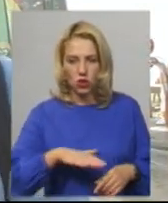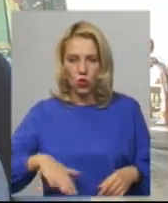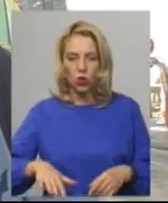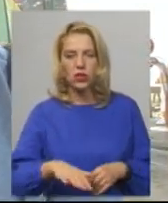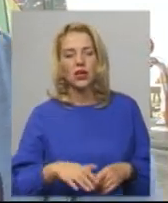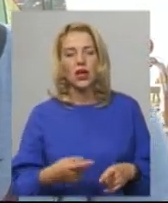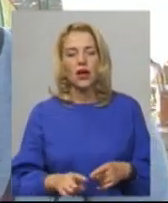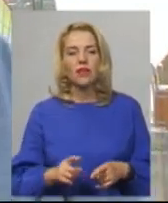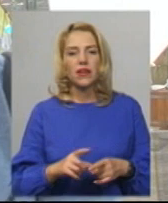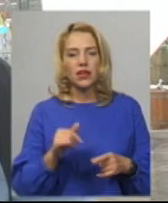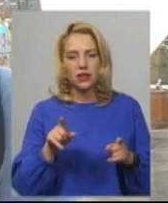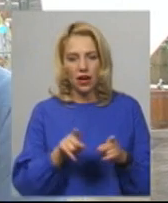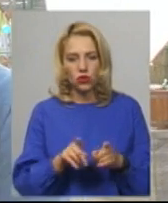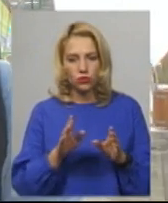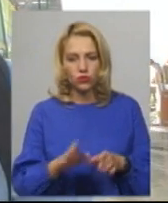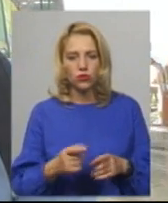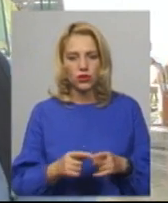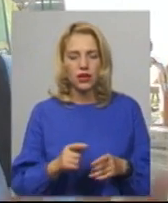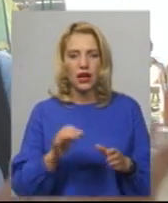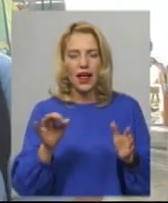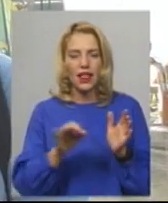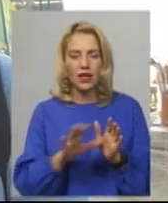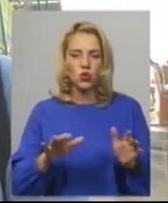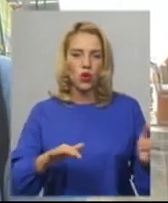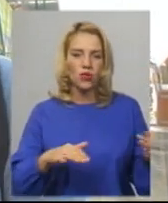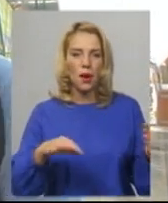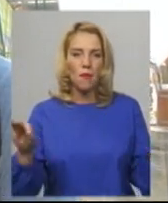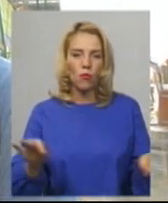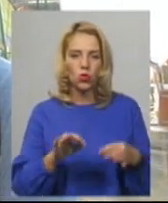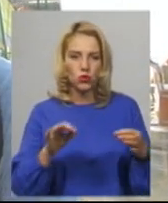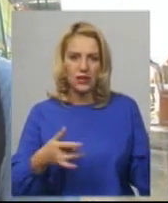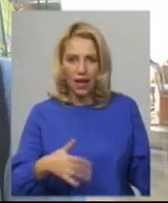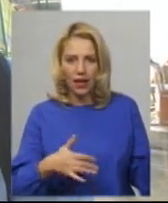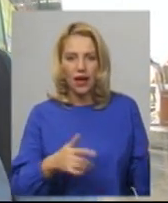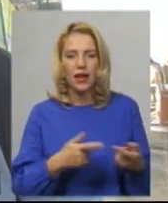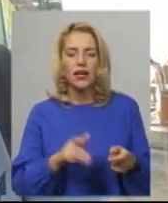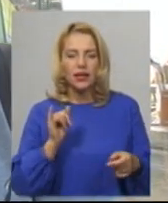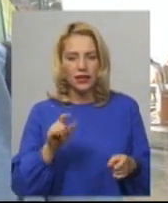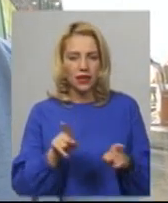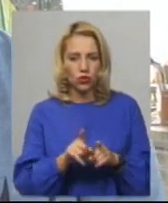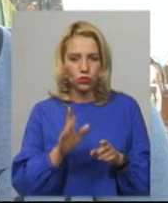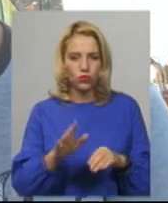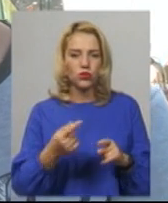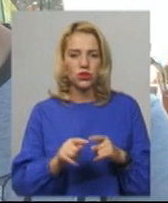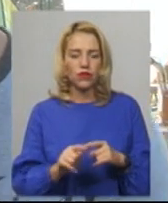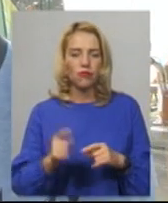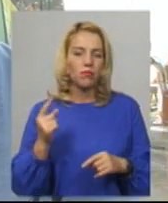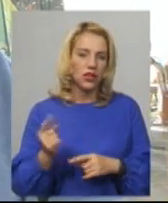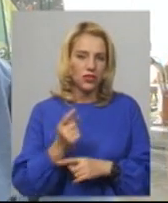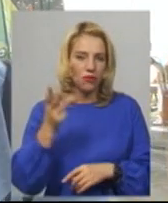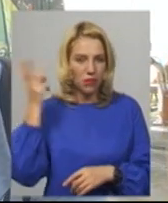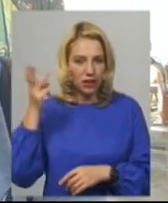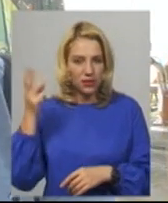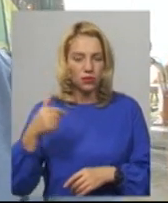організацій. Потім, крім концерту, буде музика електронна, сам цей фестиваль різблярів. І вперше в Хмельницькому